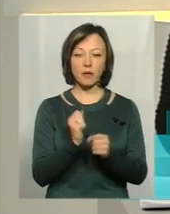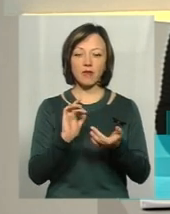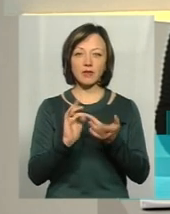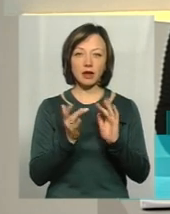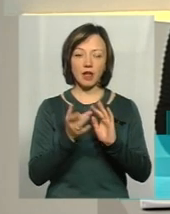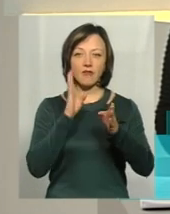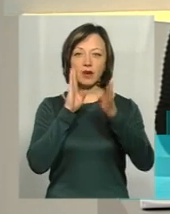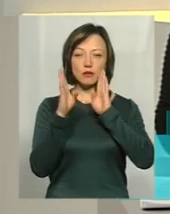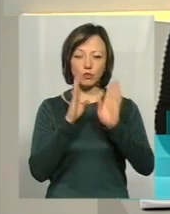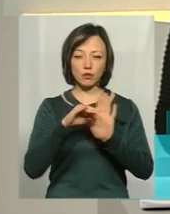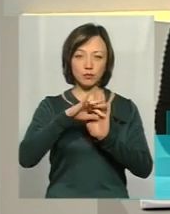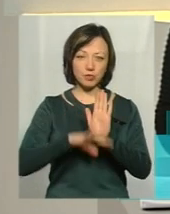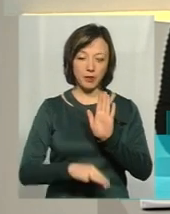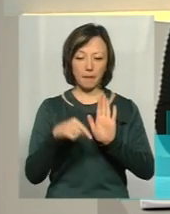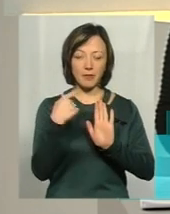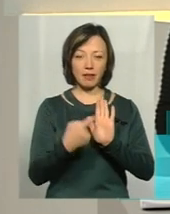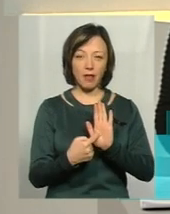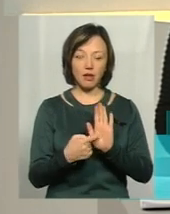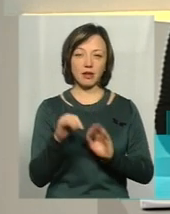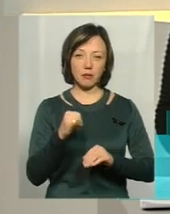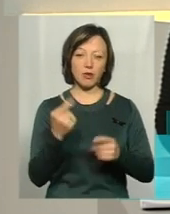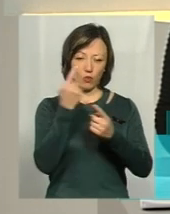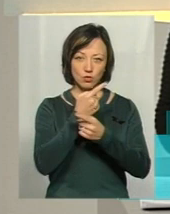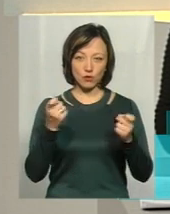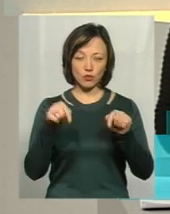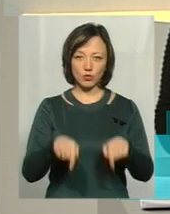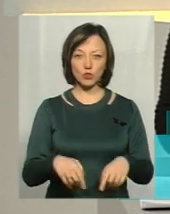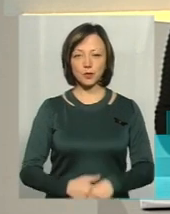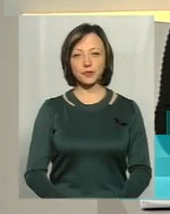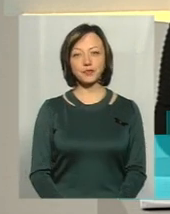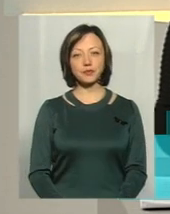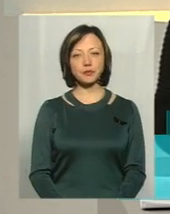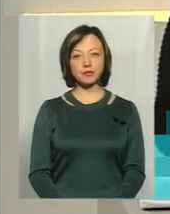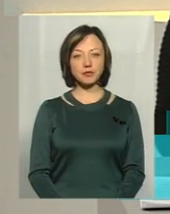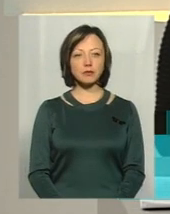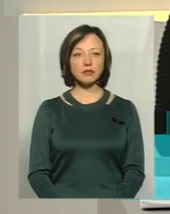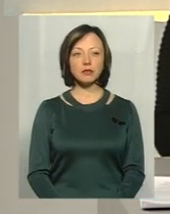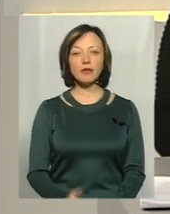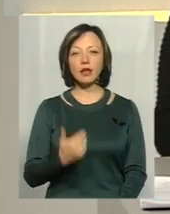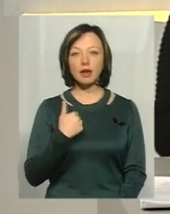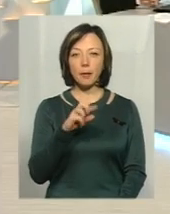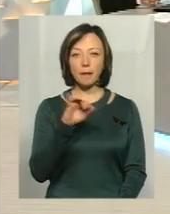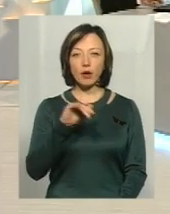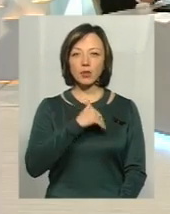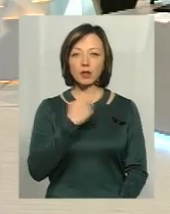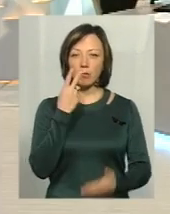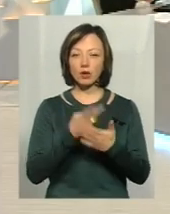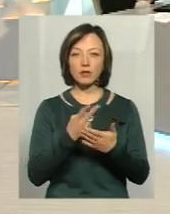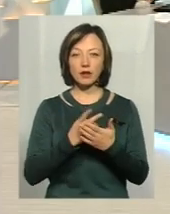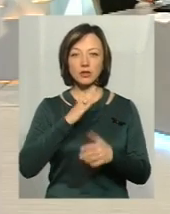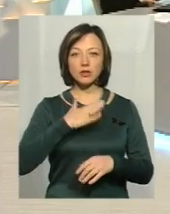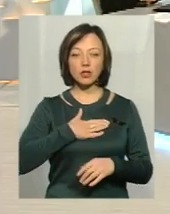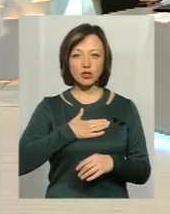Фейсбук, ставте свої питання у коментарях і ми озвучимо їх у прямому ефірі. Я би хотіла, щоб ми зараз подивилися, в